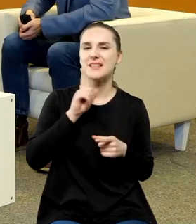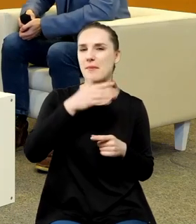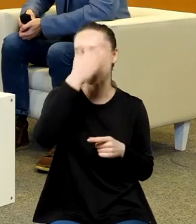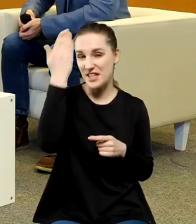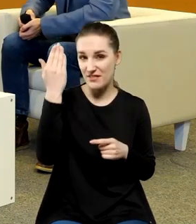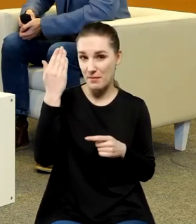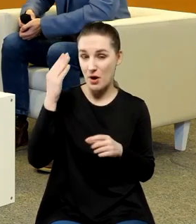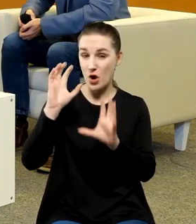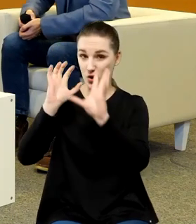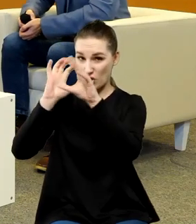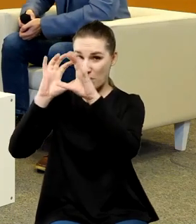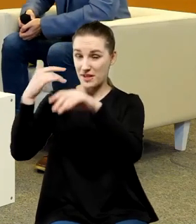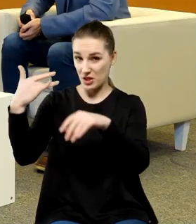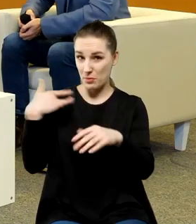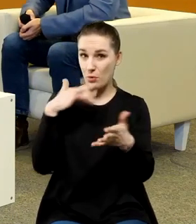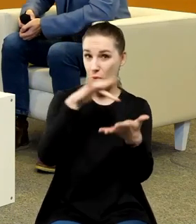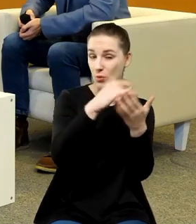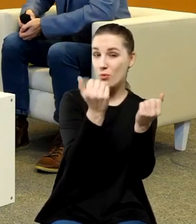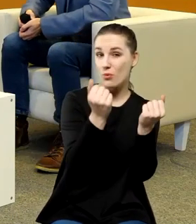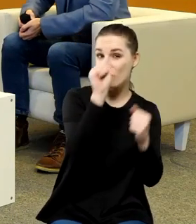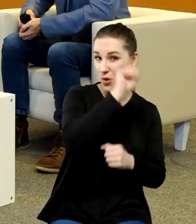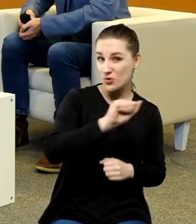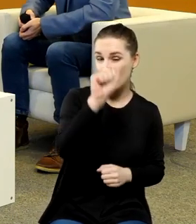kiedykolwiek we Wrocławiu przebywał ale